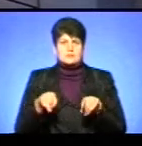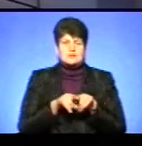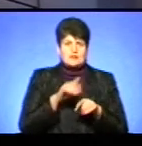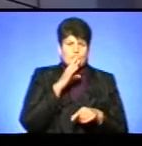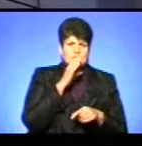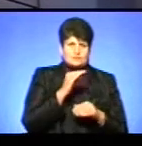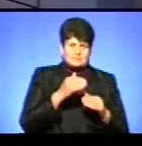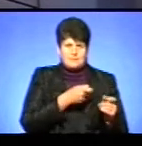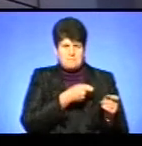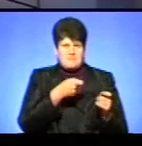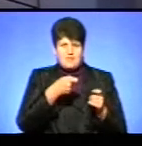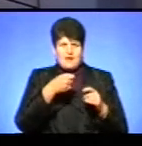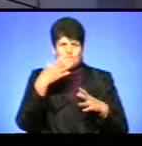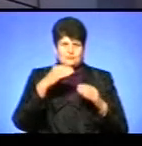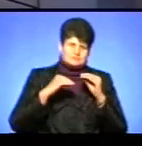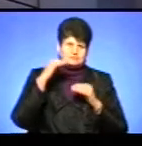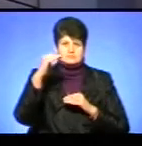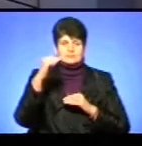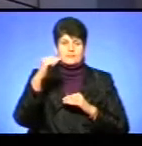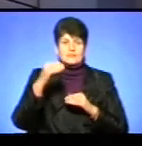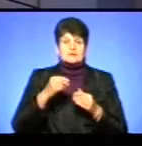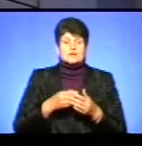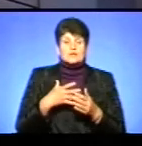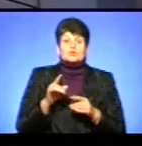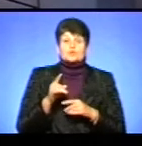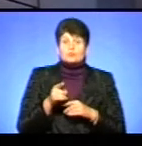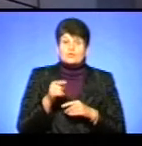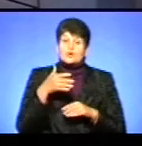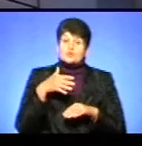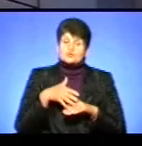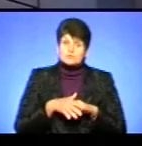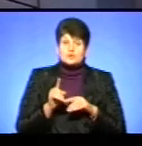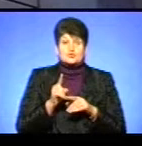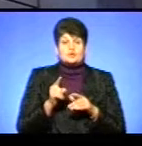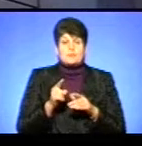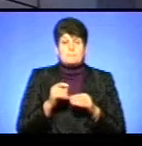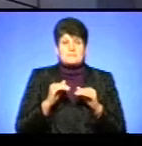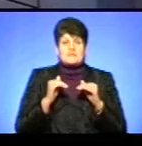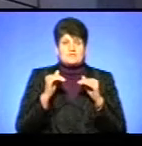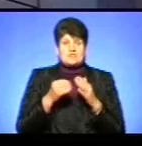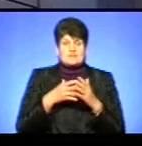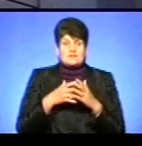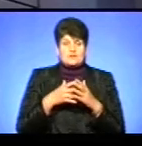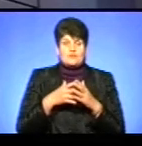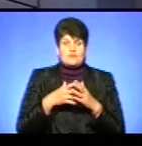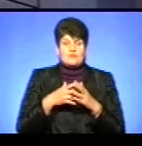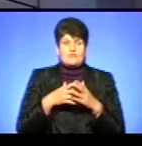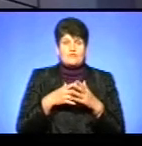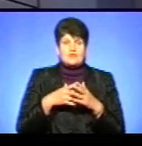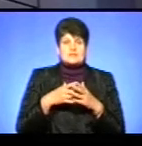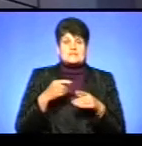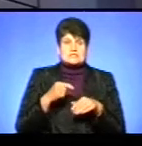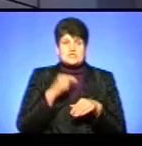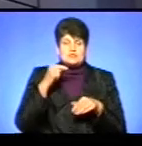маршрутки потім підтягнеться тариф. Тому, ви розумієте, що підвищення тарифу, перш за все, воно вдарить по сімейному